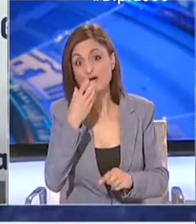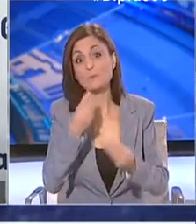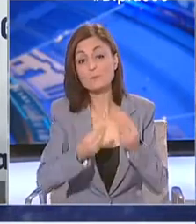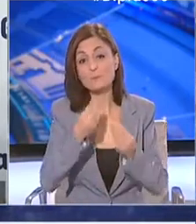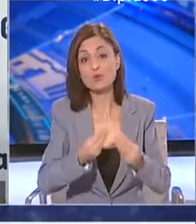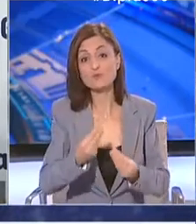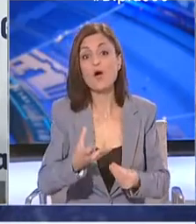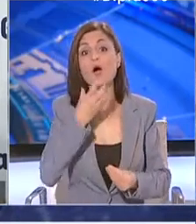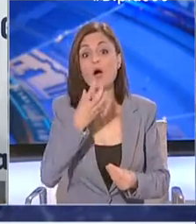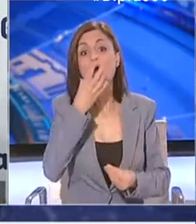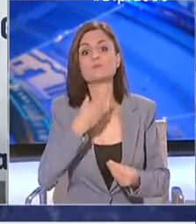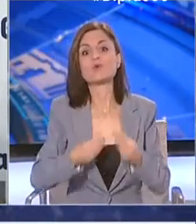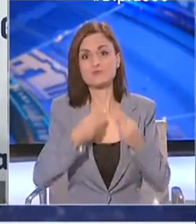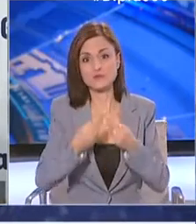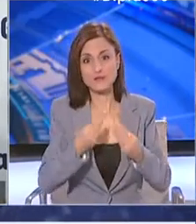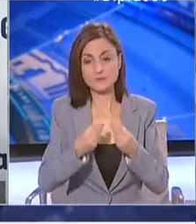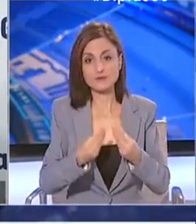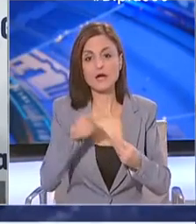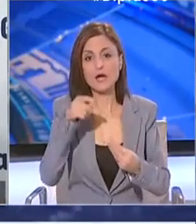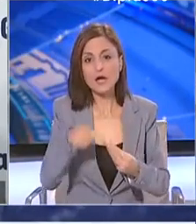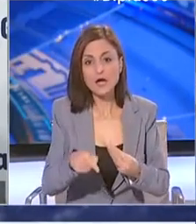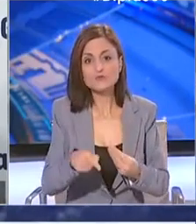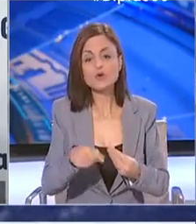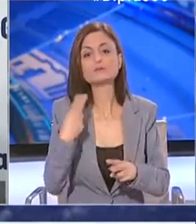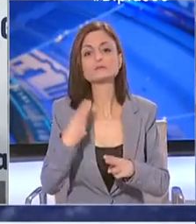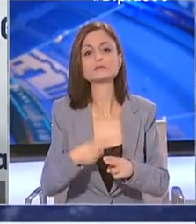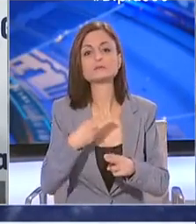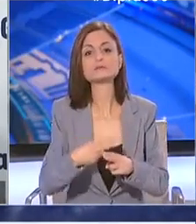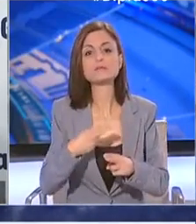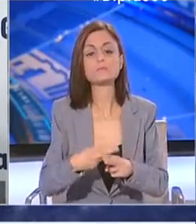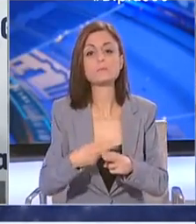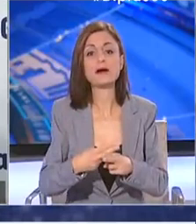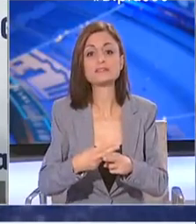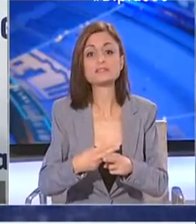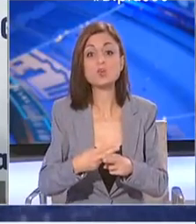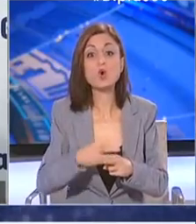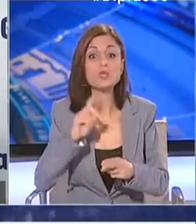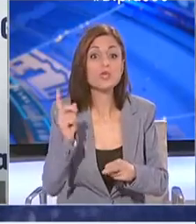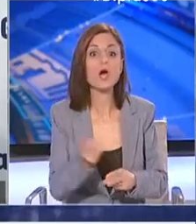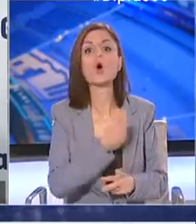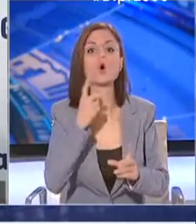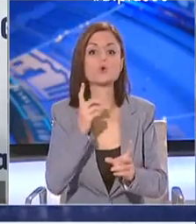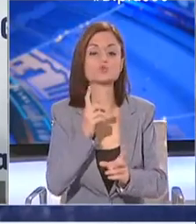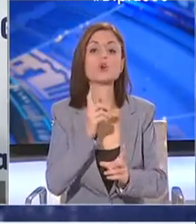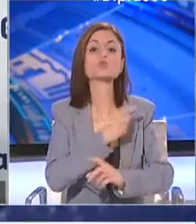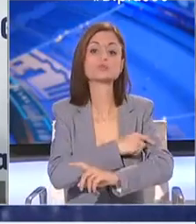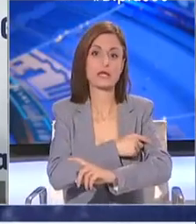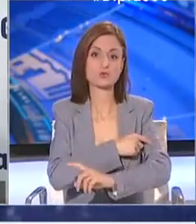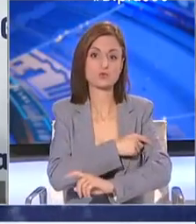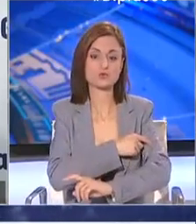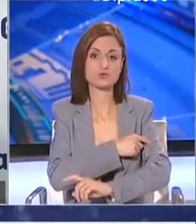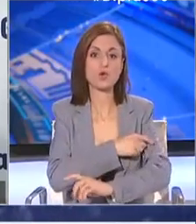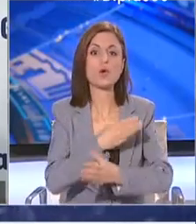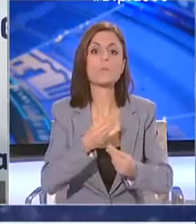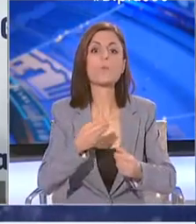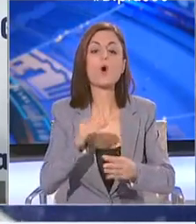ανεπάρκειας την οποία προκαλεί αποτελεί μια σημαντική πρόκληση για την επιστημονική κοινότητα. Πολλές θεραπείες